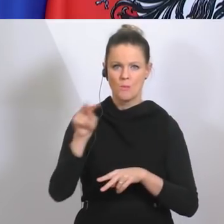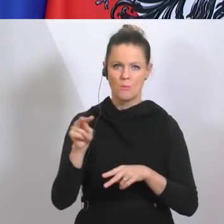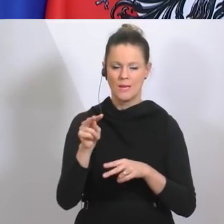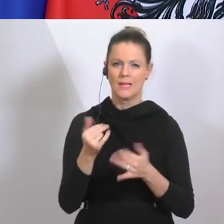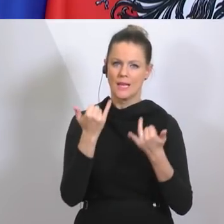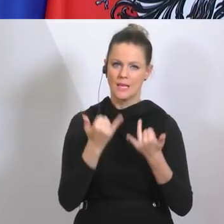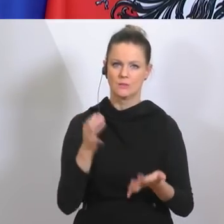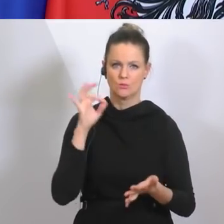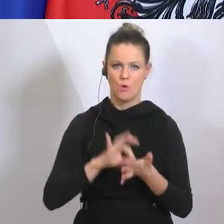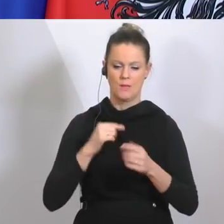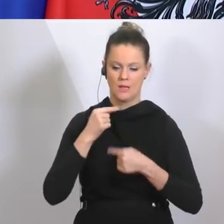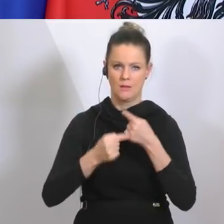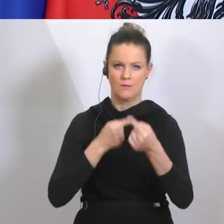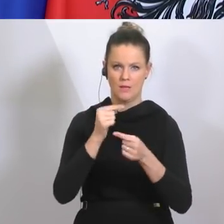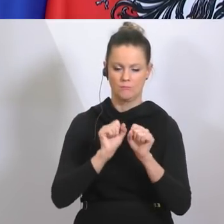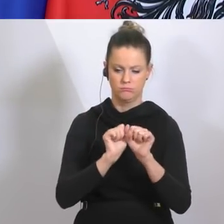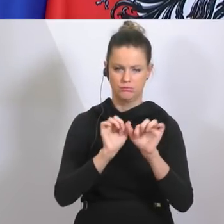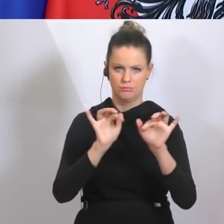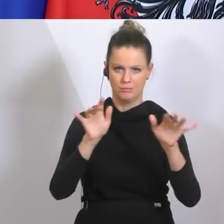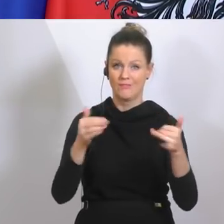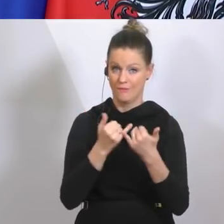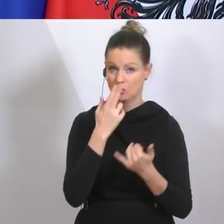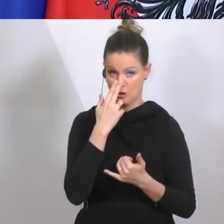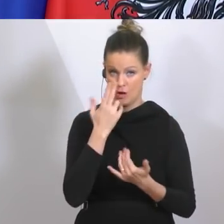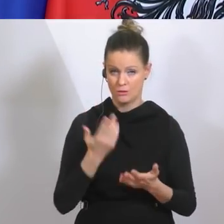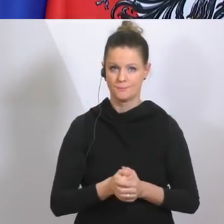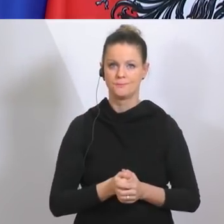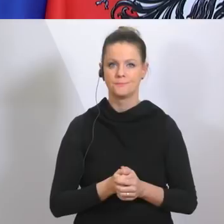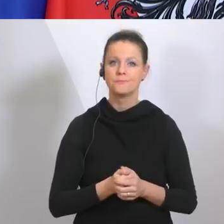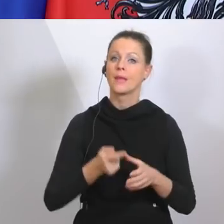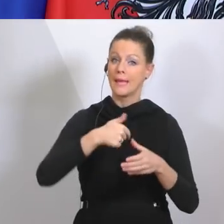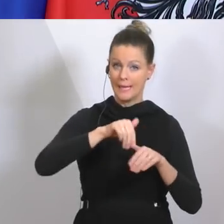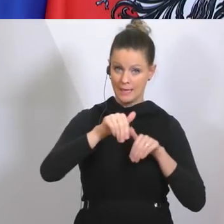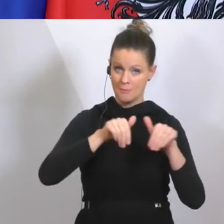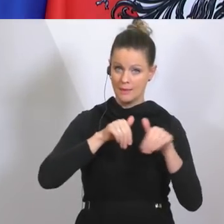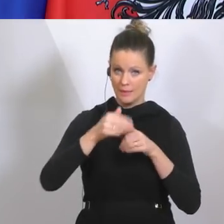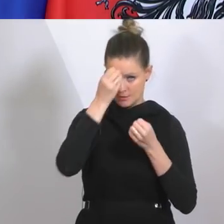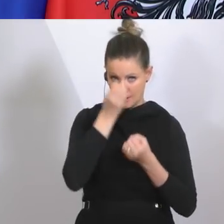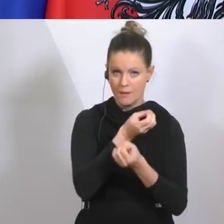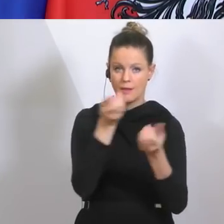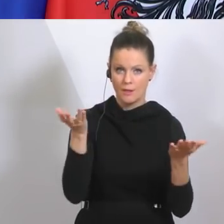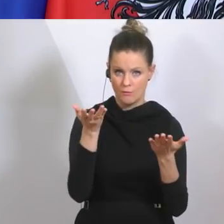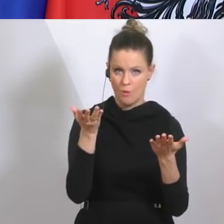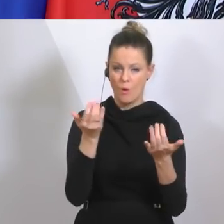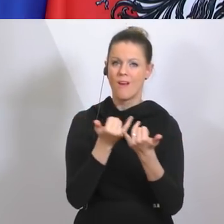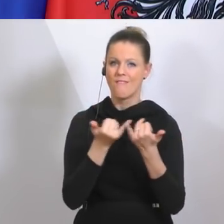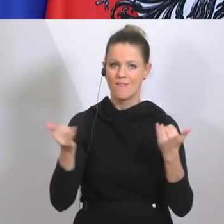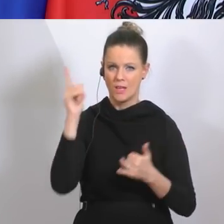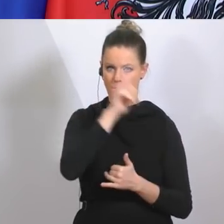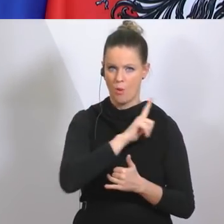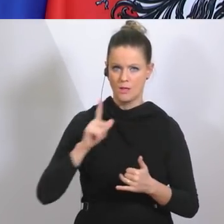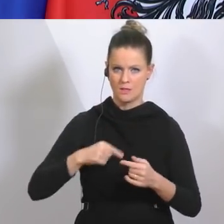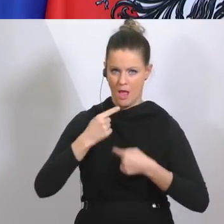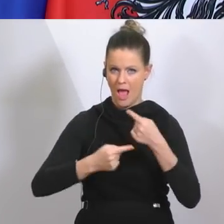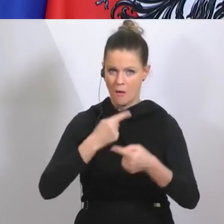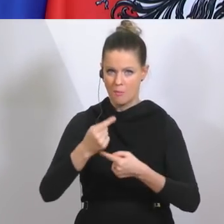der Ausbreitung zu geben. Der Innenminister wird informieren, wie die Exekutive vorgeht, um auch